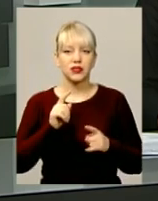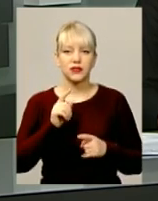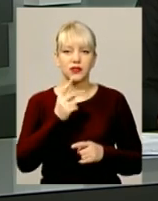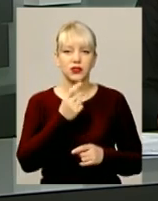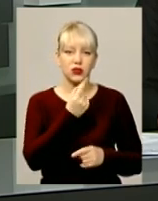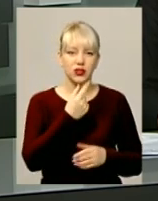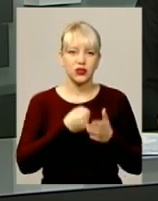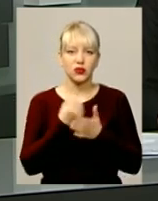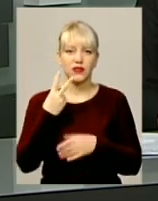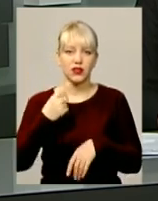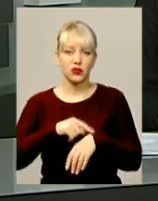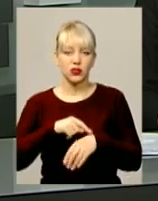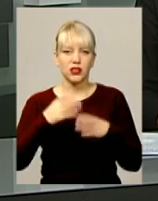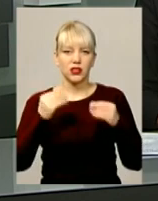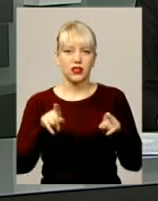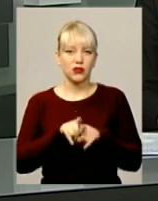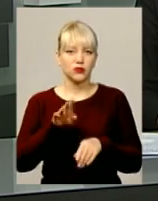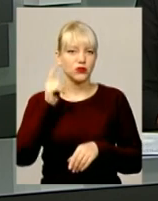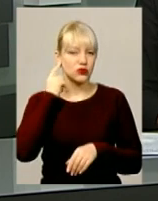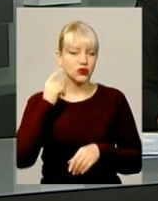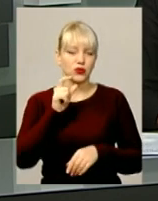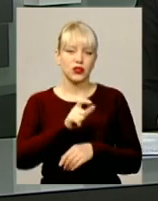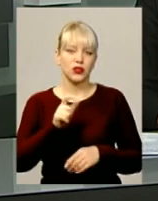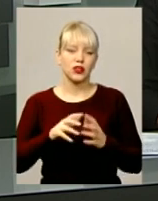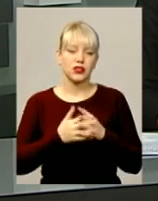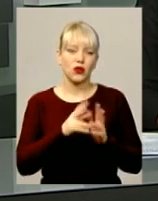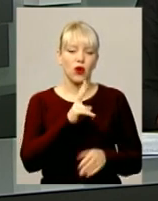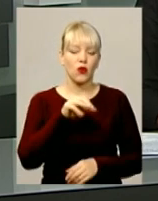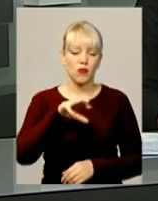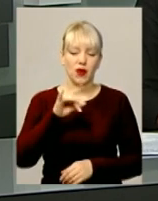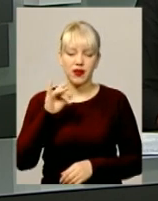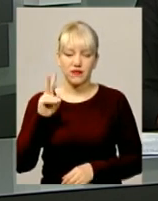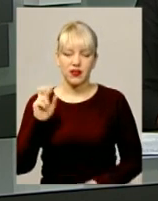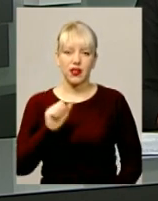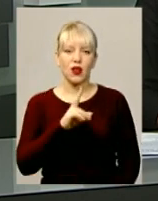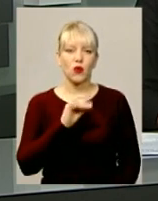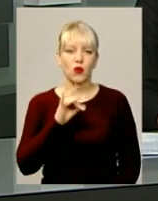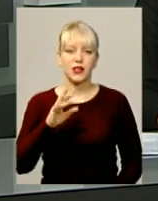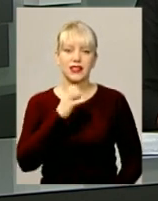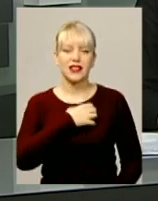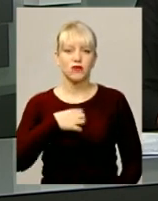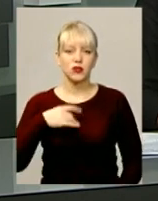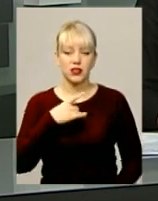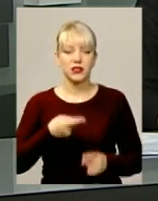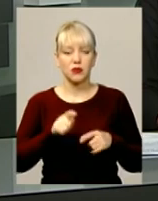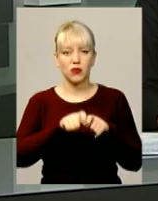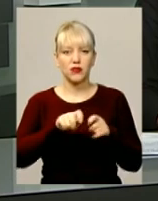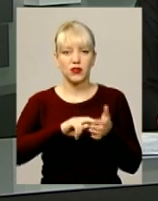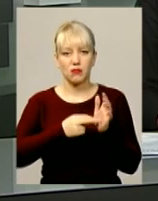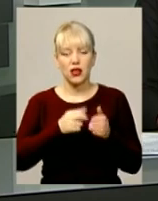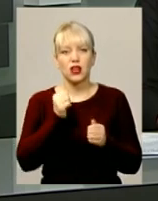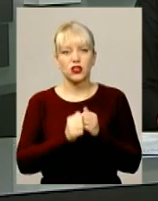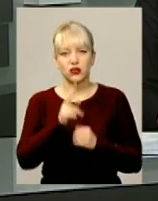12 години дня. Чути її також будуть жителі сіл Комарівка та Полянь Славутського району. Перевірка планова і проводиться